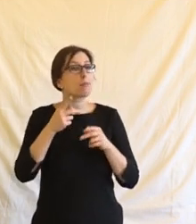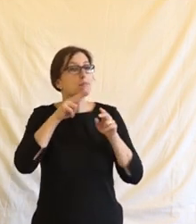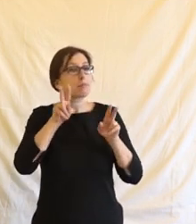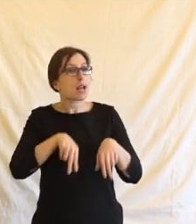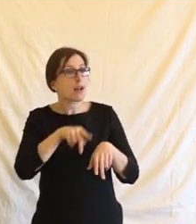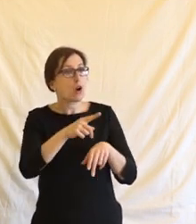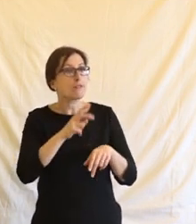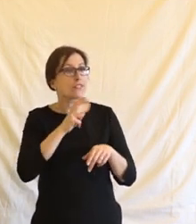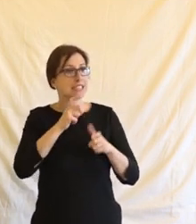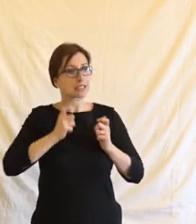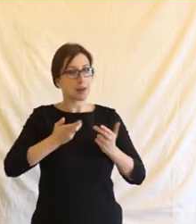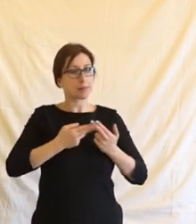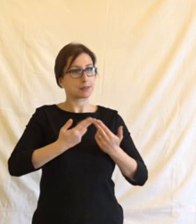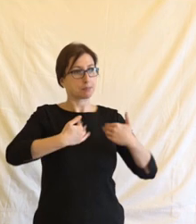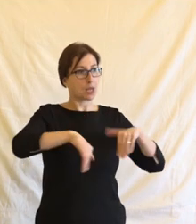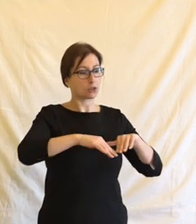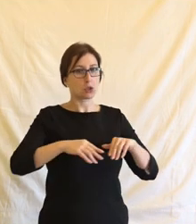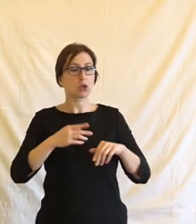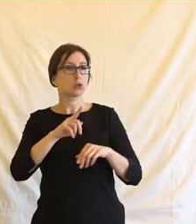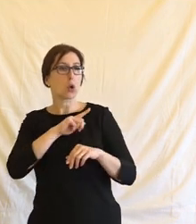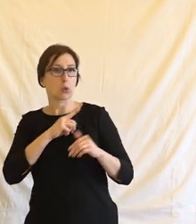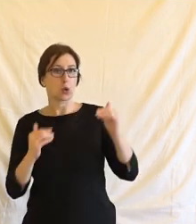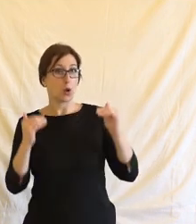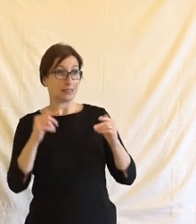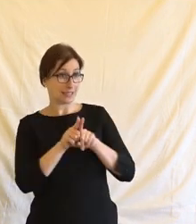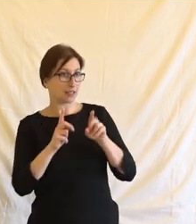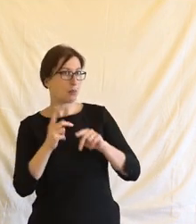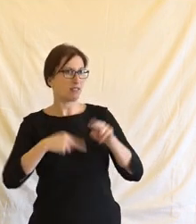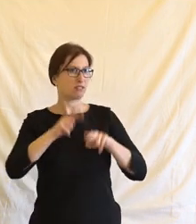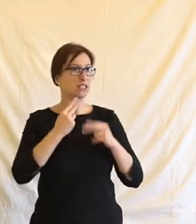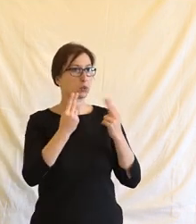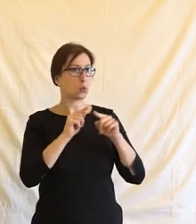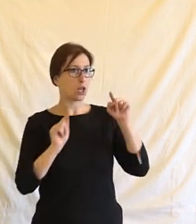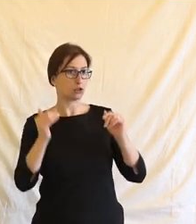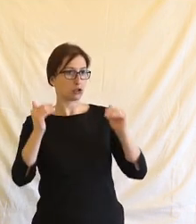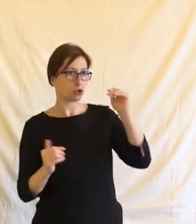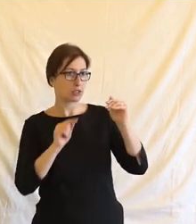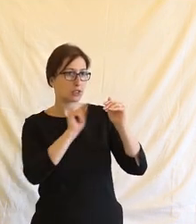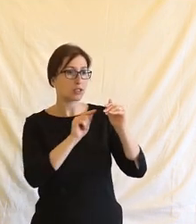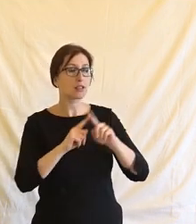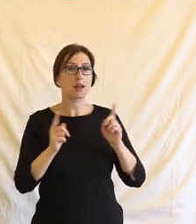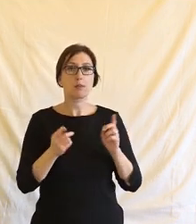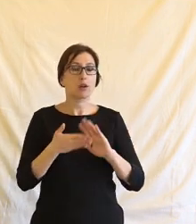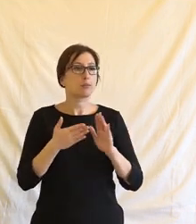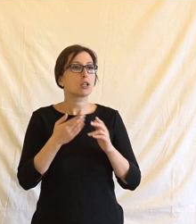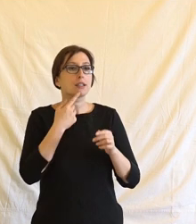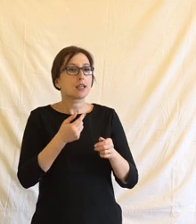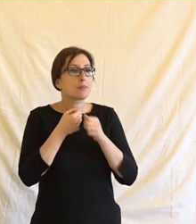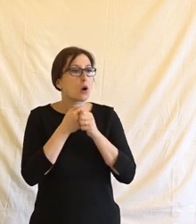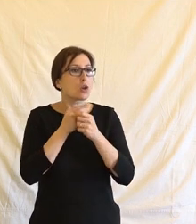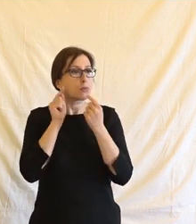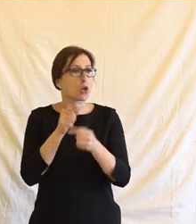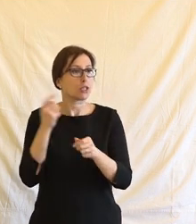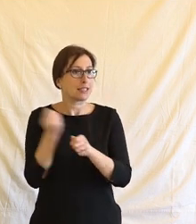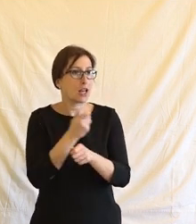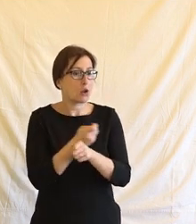důležité, jako právo na soukromí a jestli technologie nebo i jiné nástroje můžeme třeba použít k boji proti terorismu